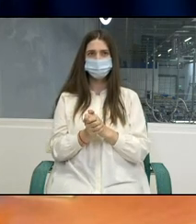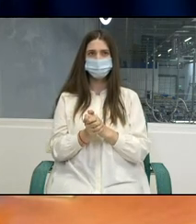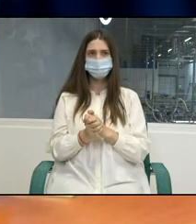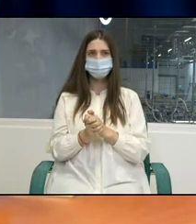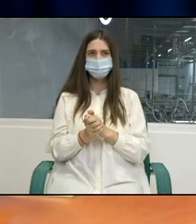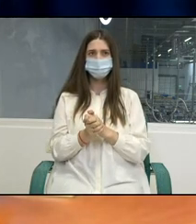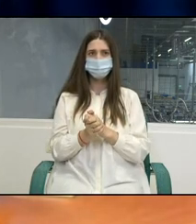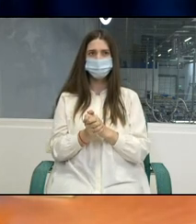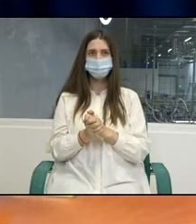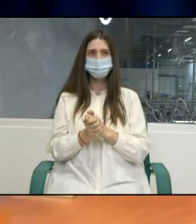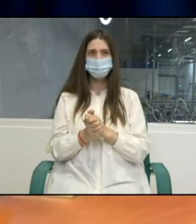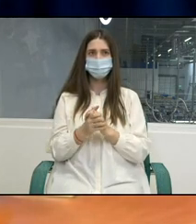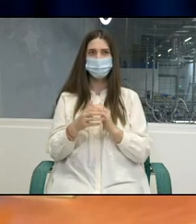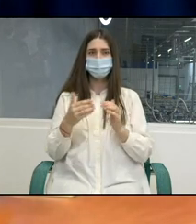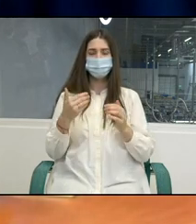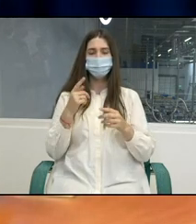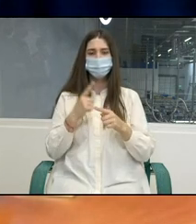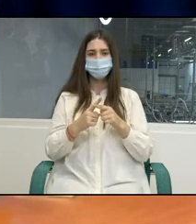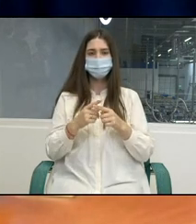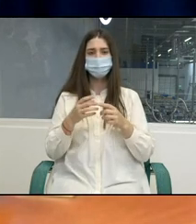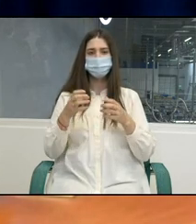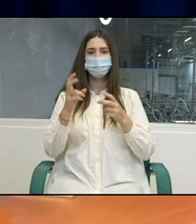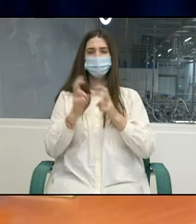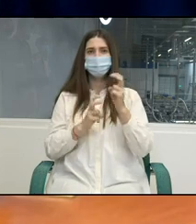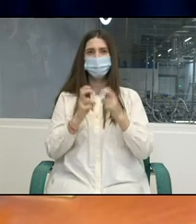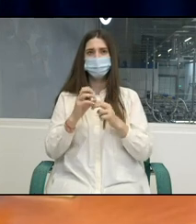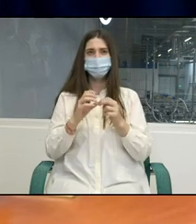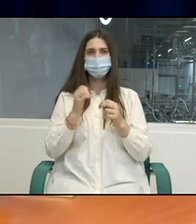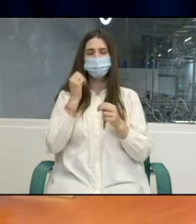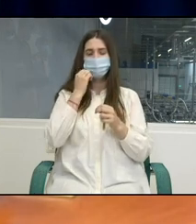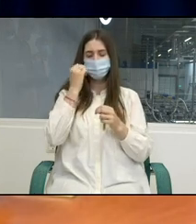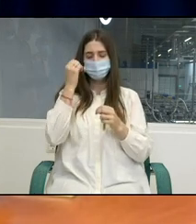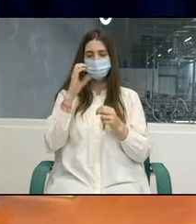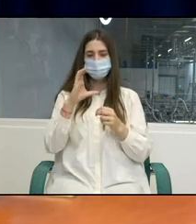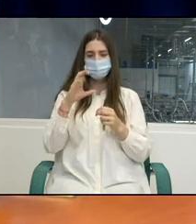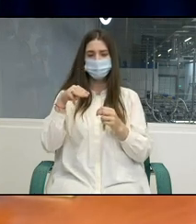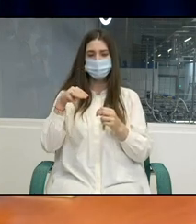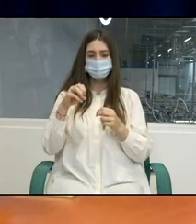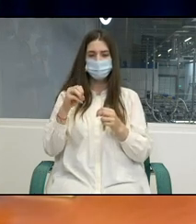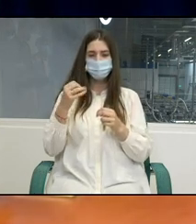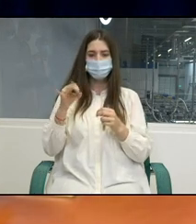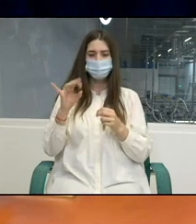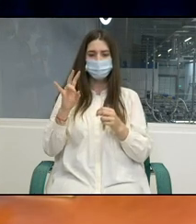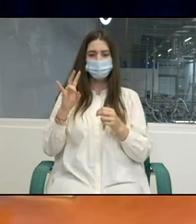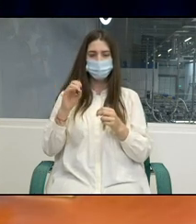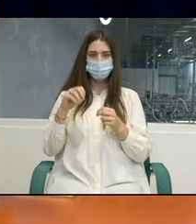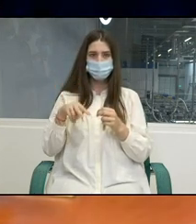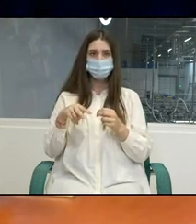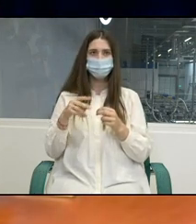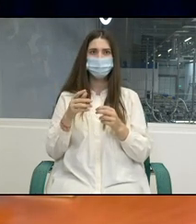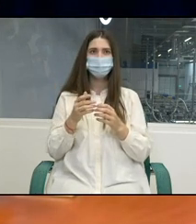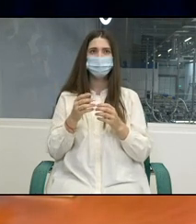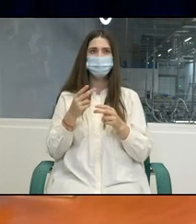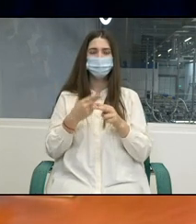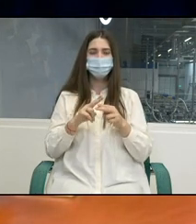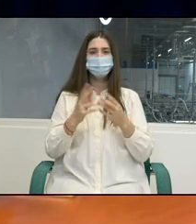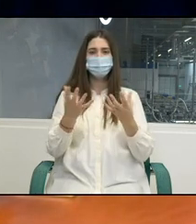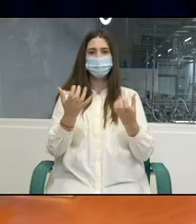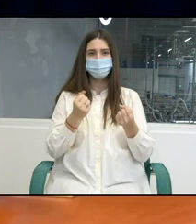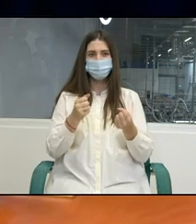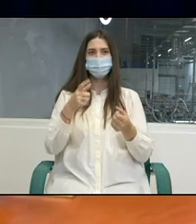companiei electronică Stein pentru găzduirea acestui eveniment. În primul rând, dați în voie să vă felicit pe dumneavoastră, domnule Spătaru, pentru